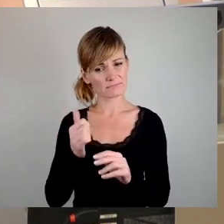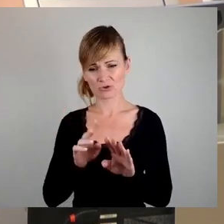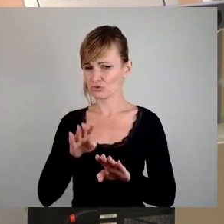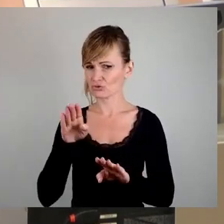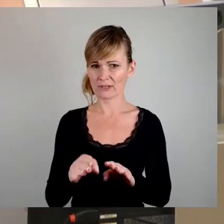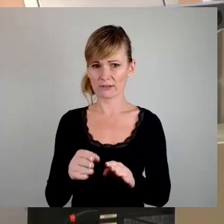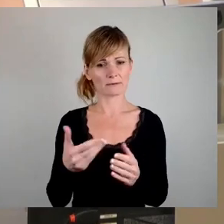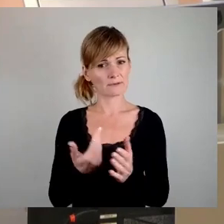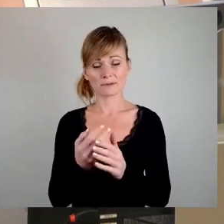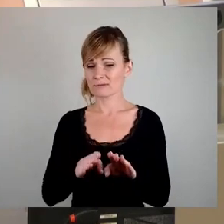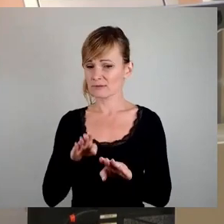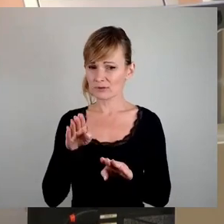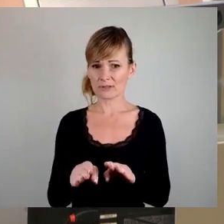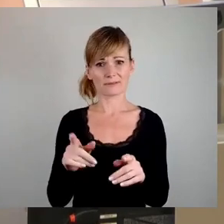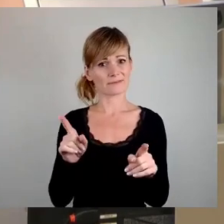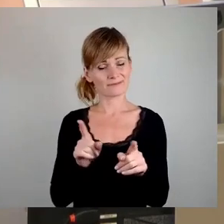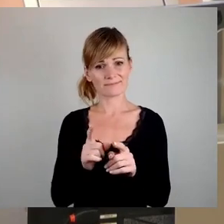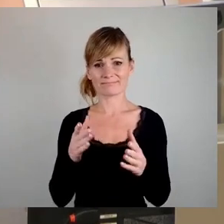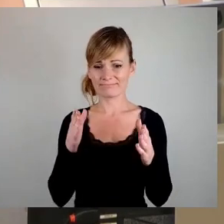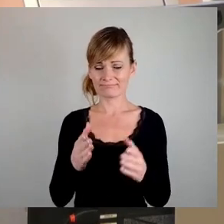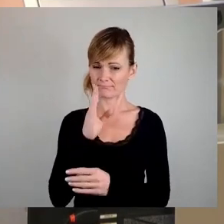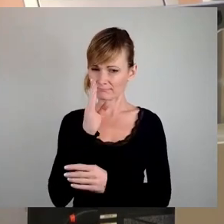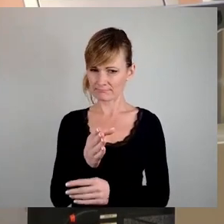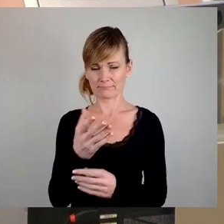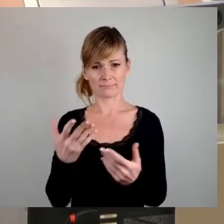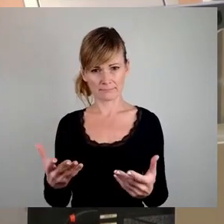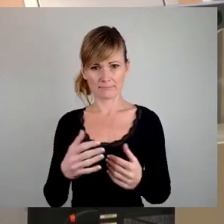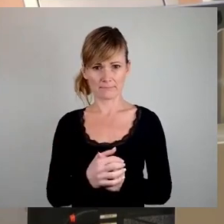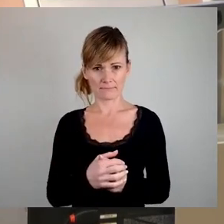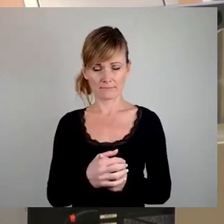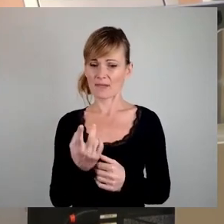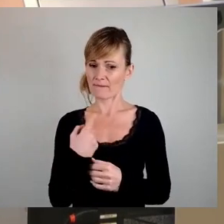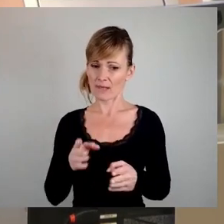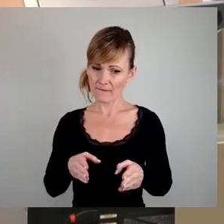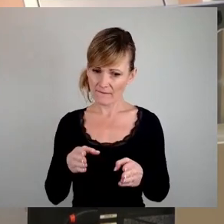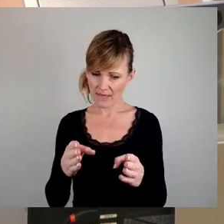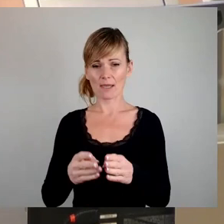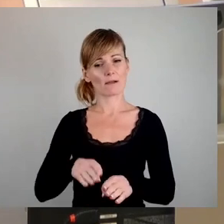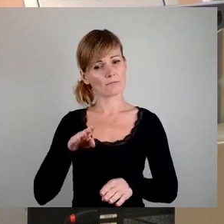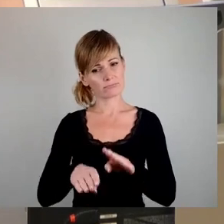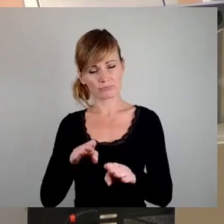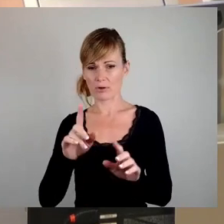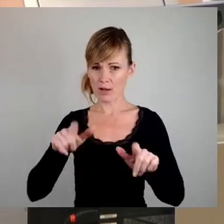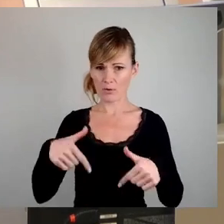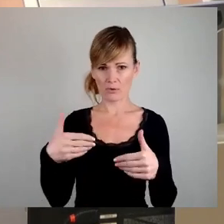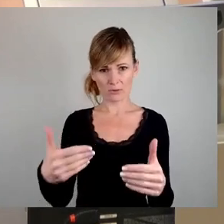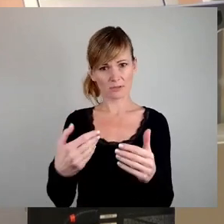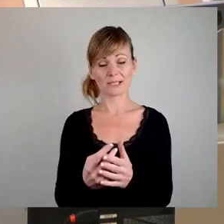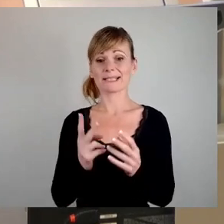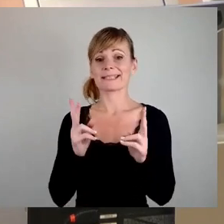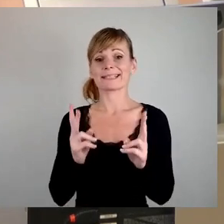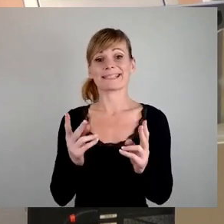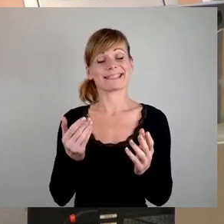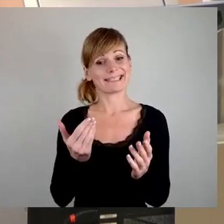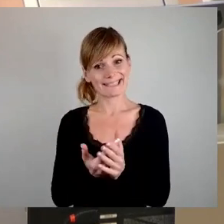sozusagen am Wege stehen. und wir machen uns auf den Weg. Und es ist sicherlich richtig, dass wir mit diesem Ankauf